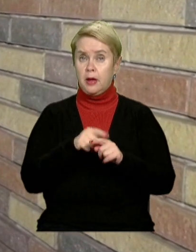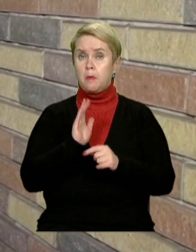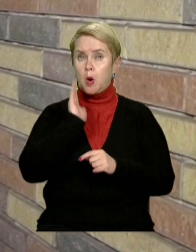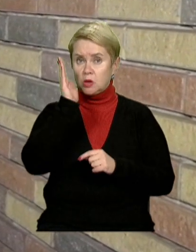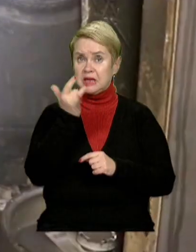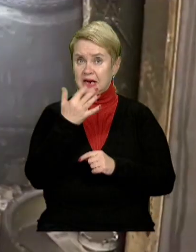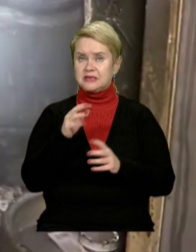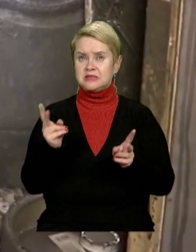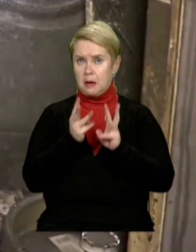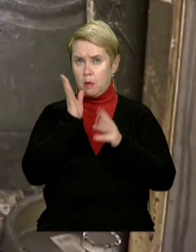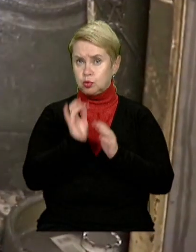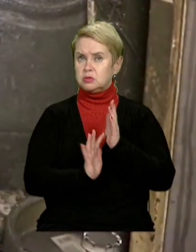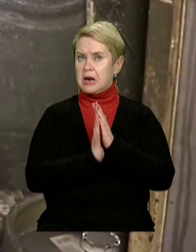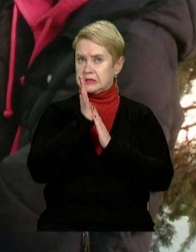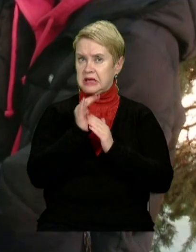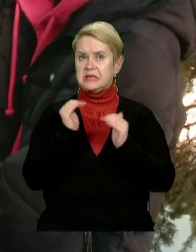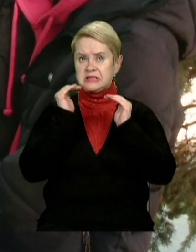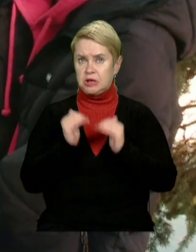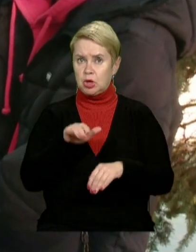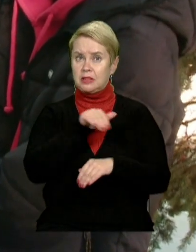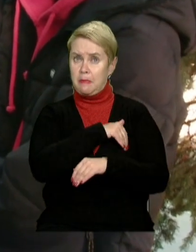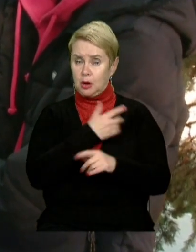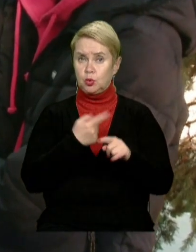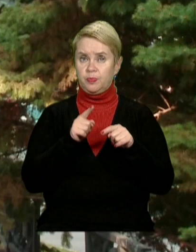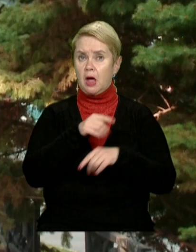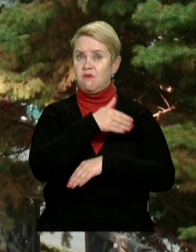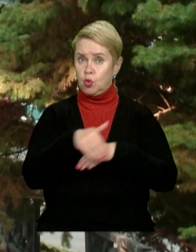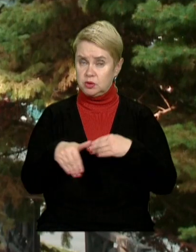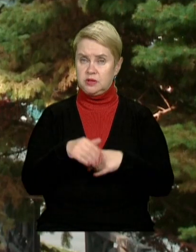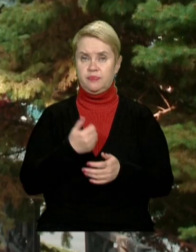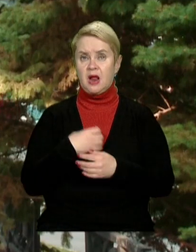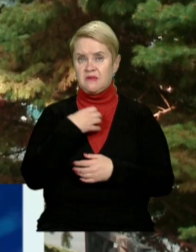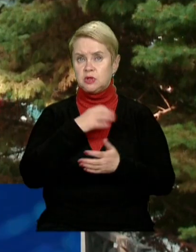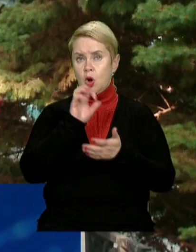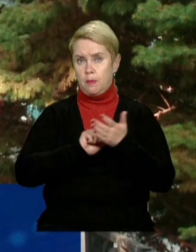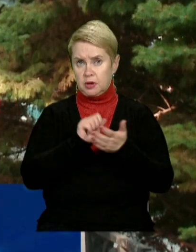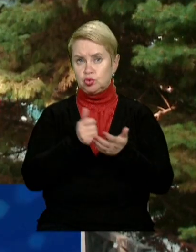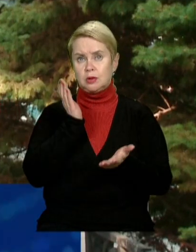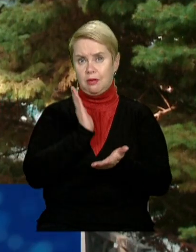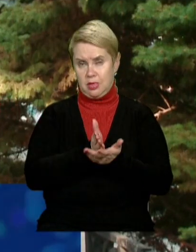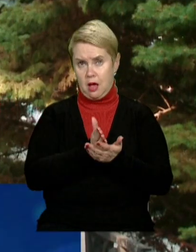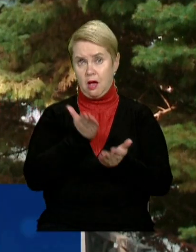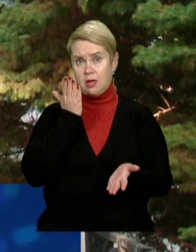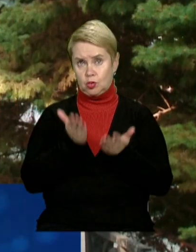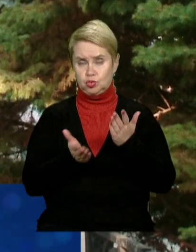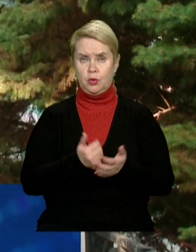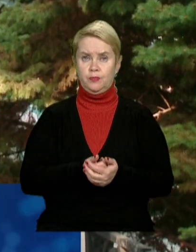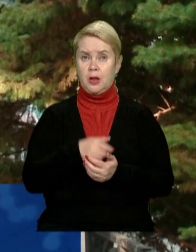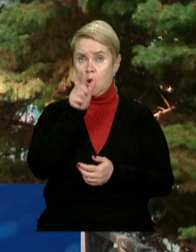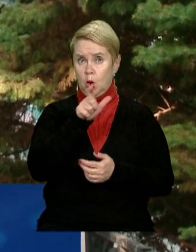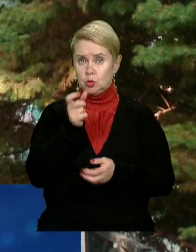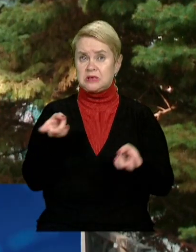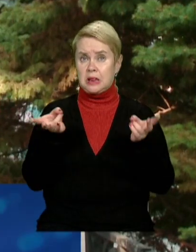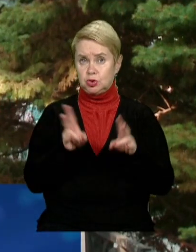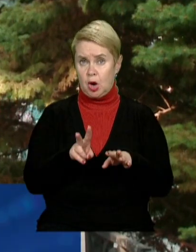прогнозують, кількість займань буде зростати із зниженням температури на вулиці. Основними причинами є, якщо люди